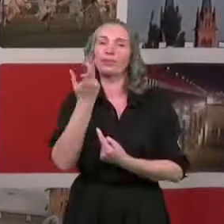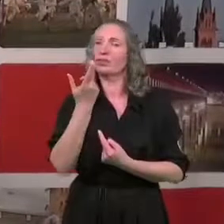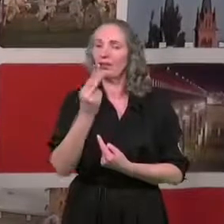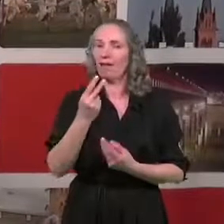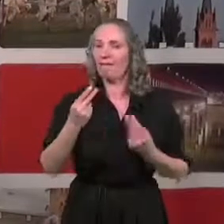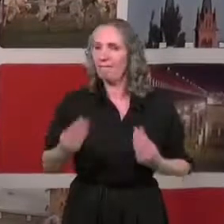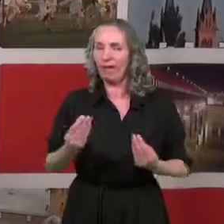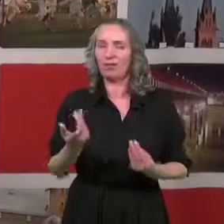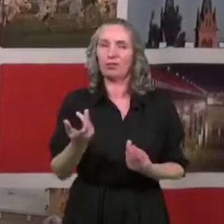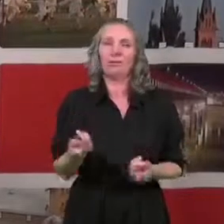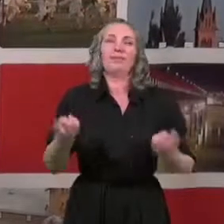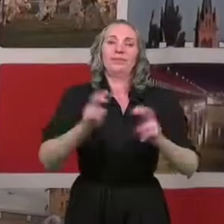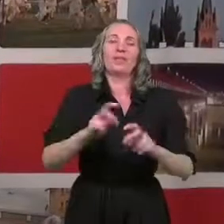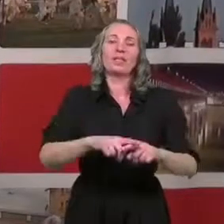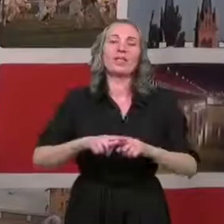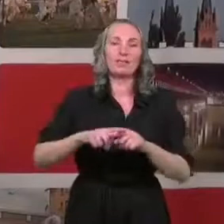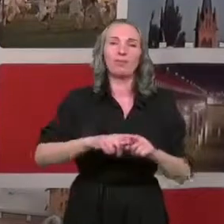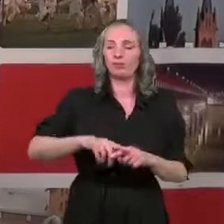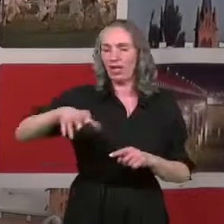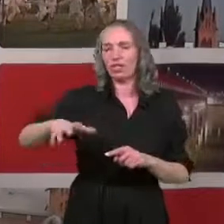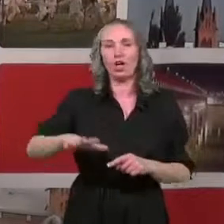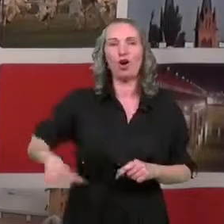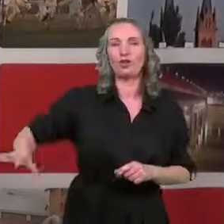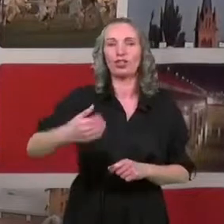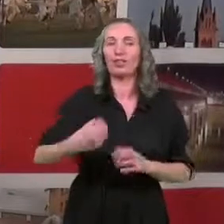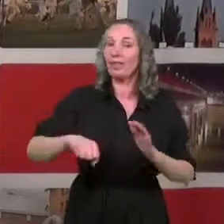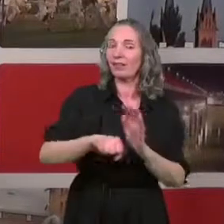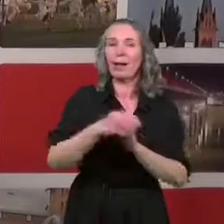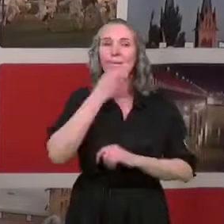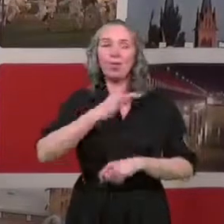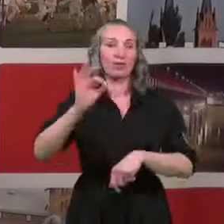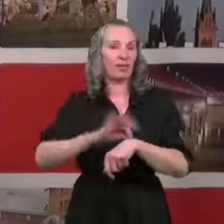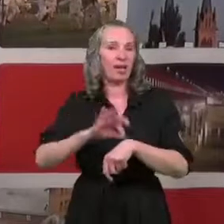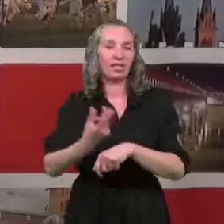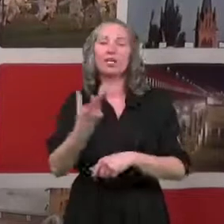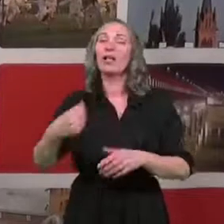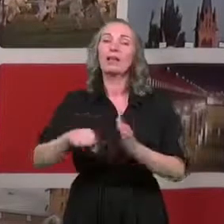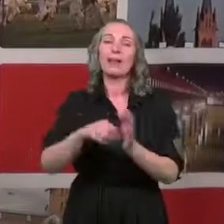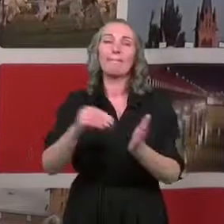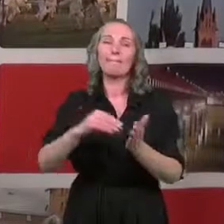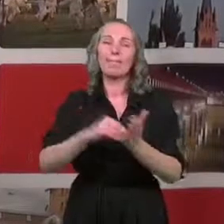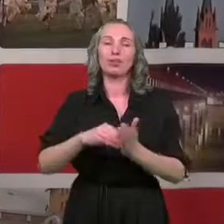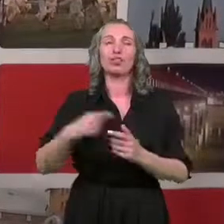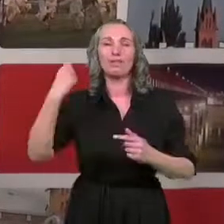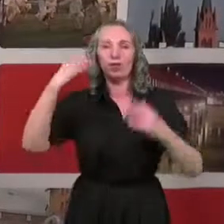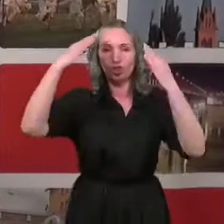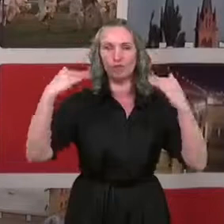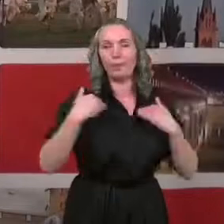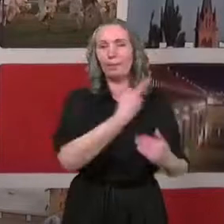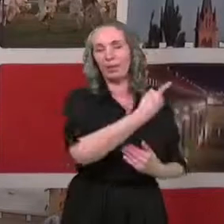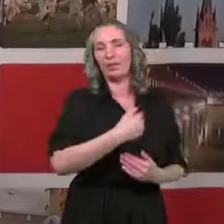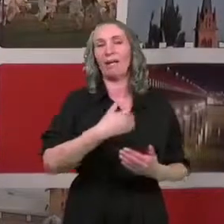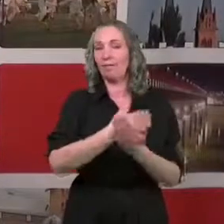warto stworzyć spółdzielczego osiedla dla młodych medyków dla potrzeb Włocławskiego Szpitala